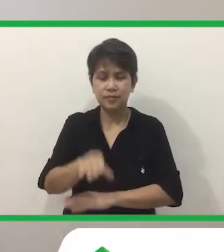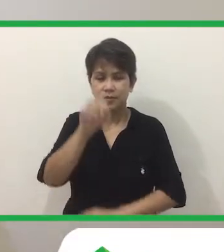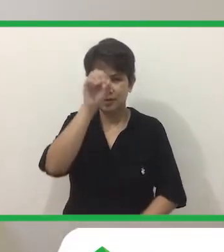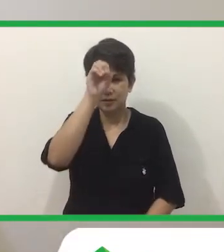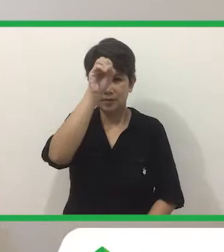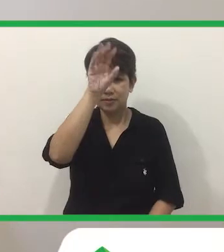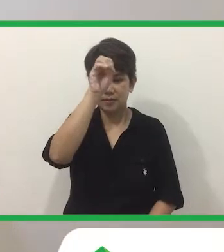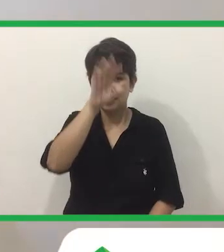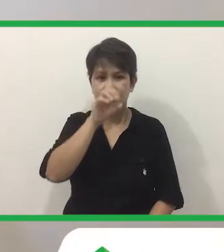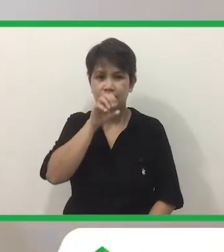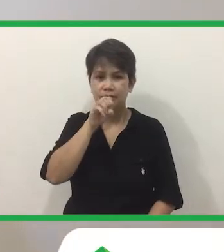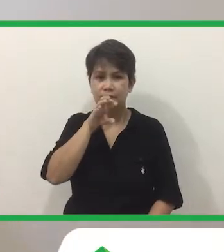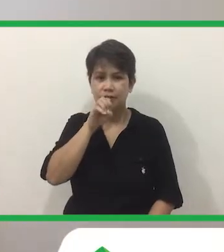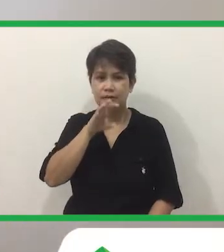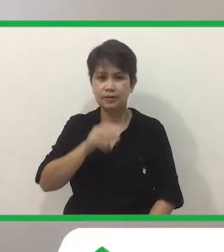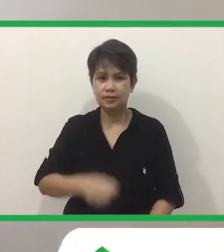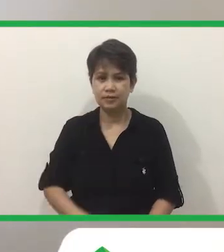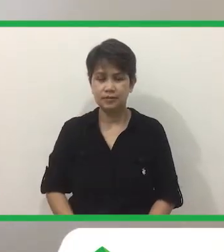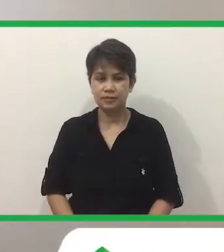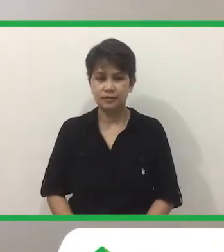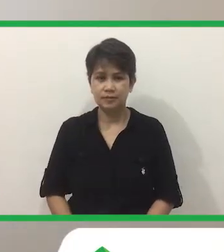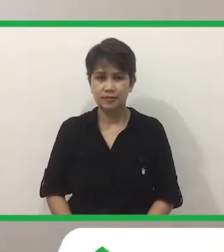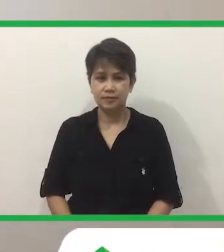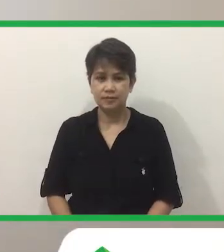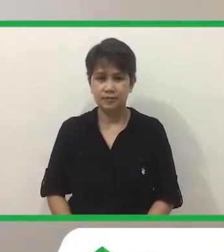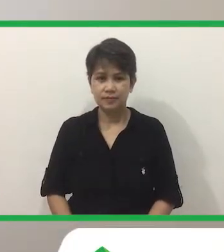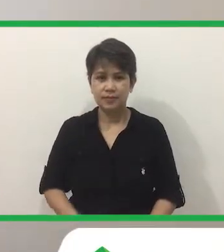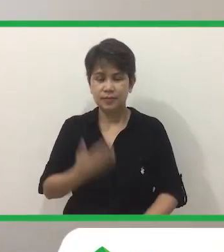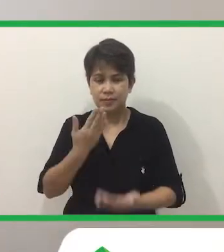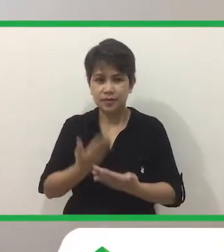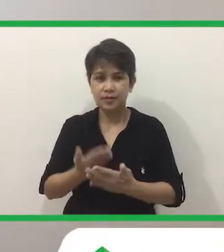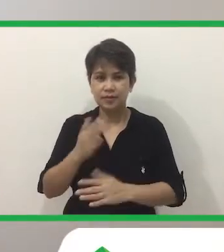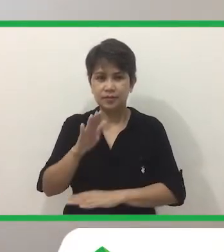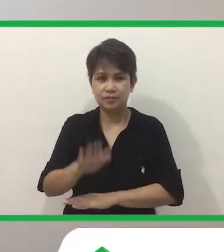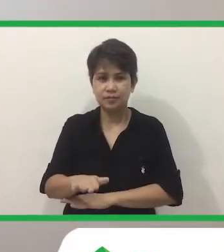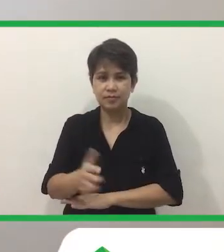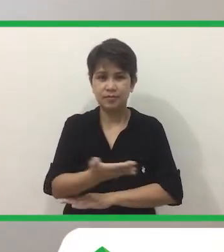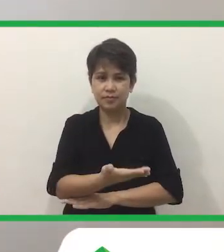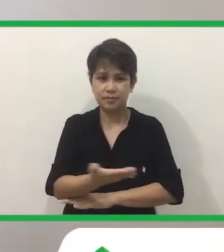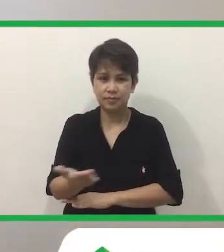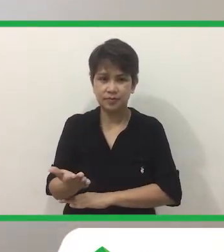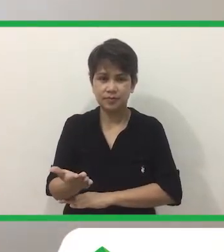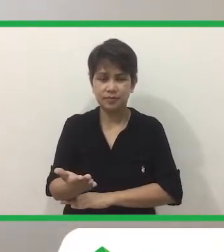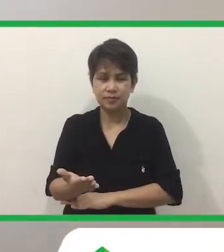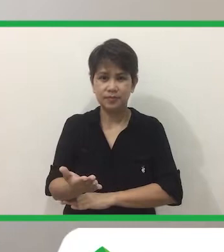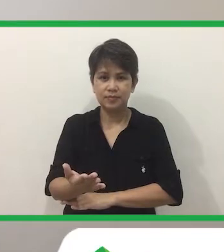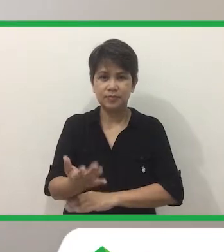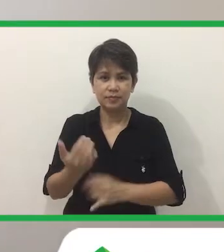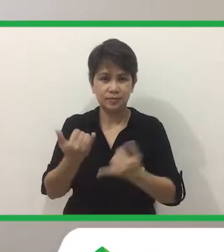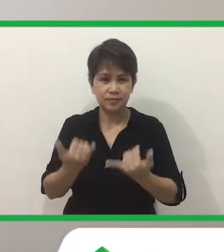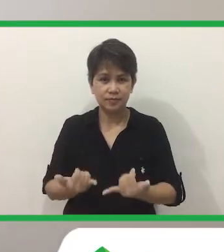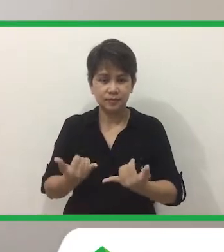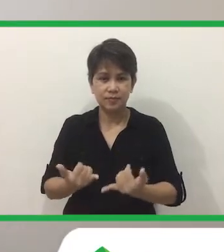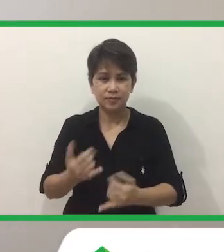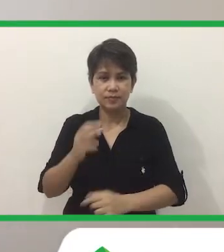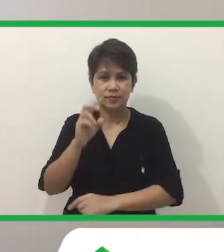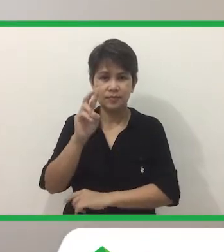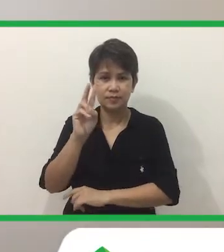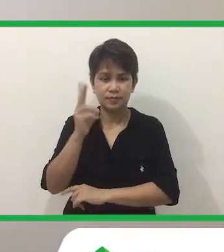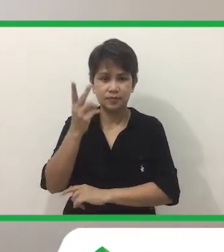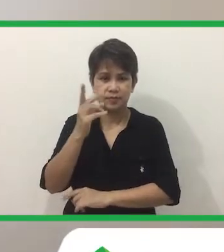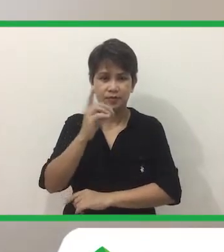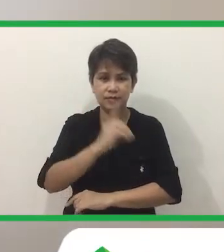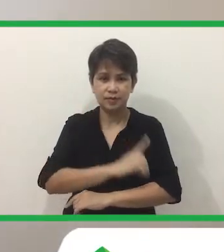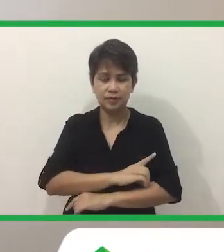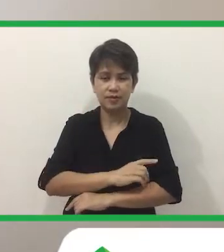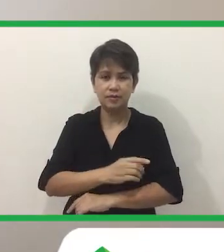gabi lolo at lola. Ayan, magandang gabi muli lahat sa inyo. Ito ang kailawang gabi ng ating